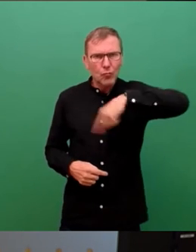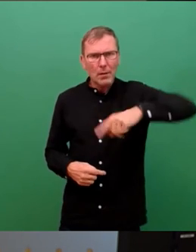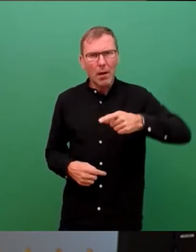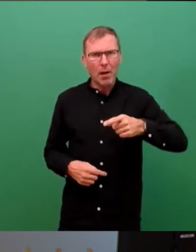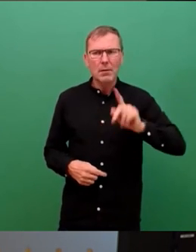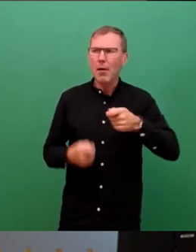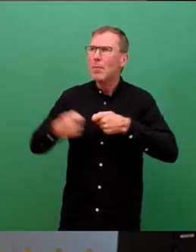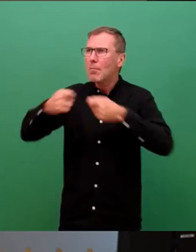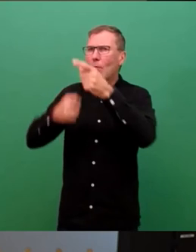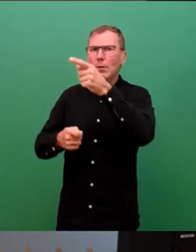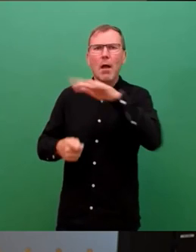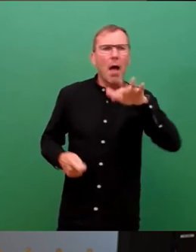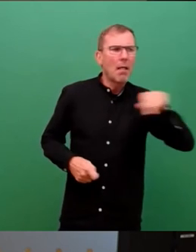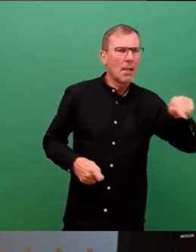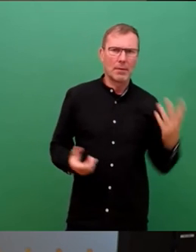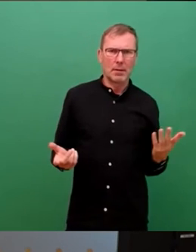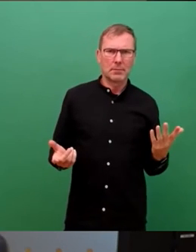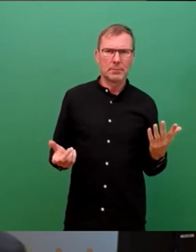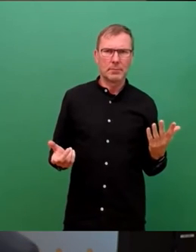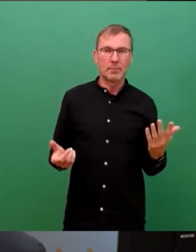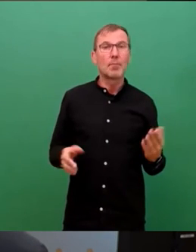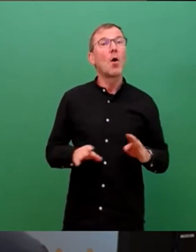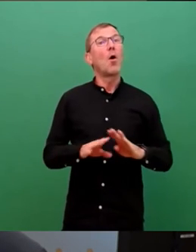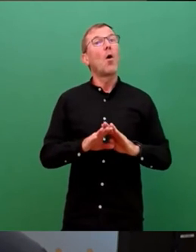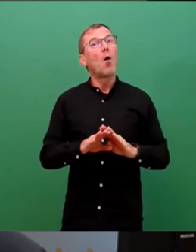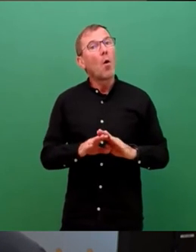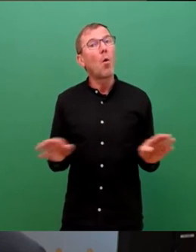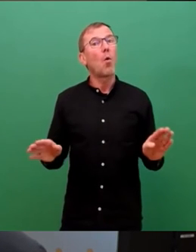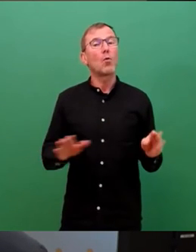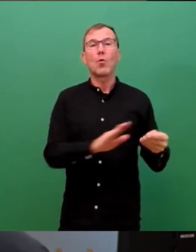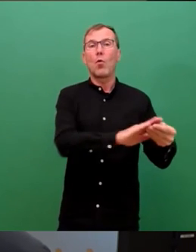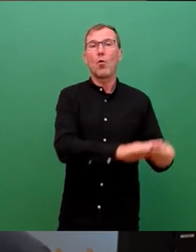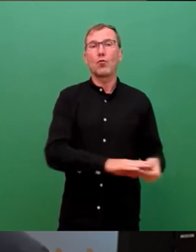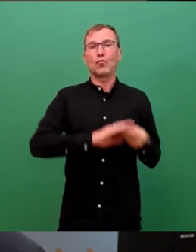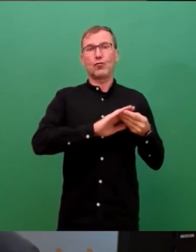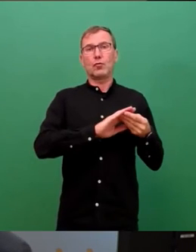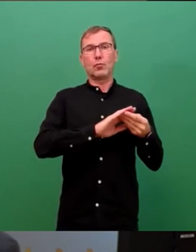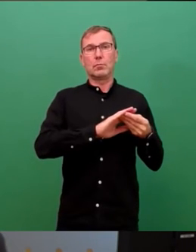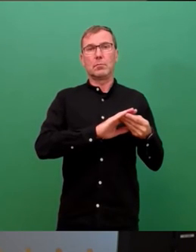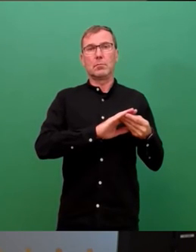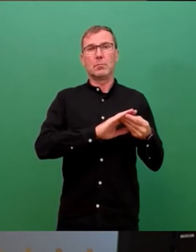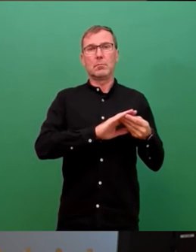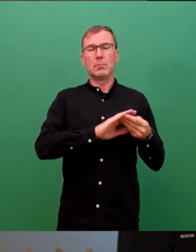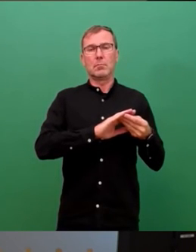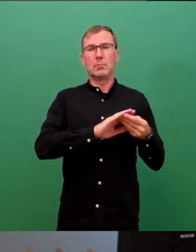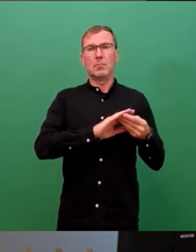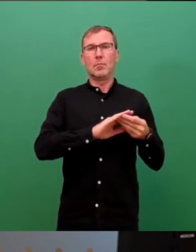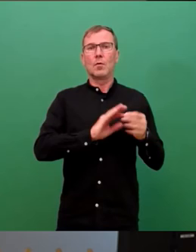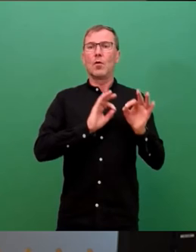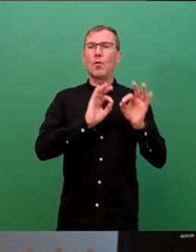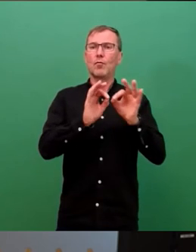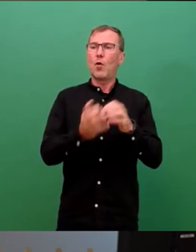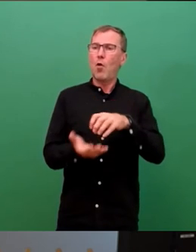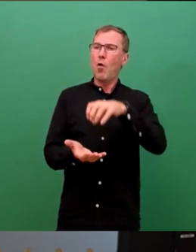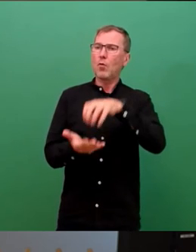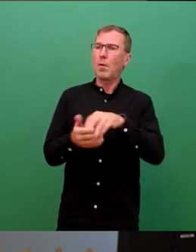mit Bund und Ländern. Ohne ein Unterstützungsengagement für die kommunalen